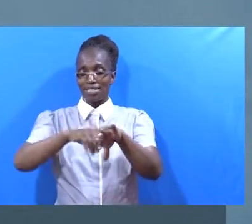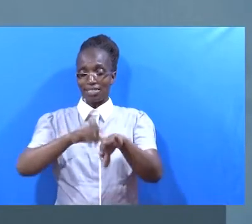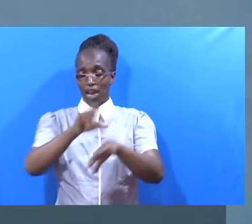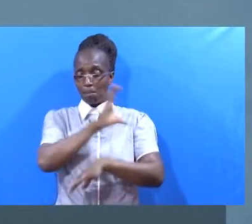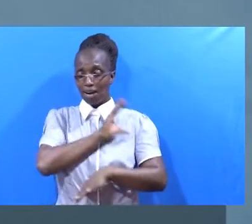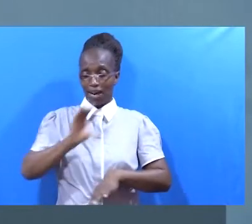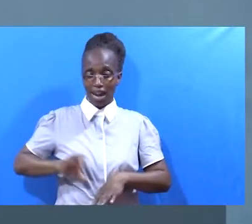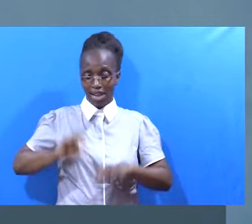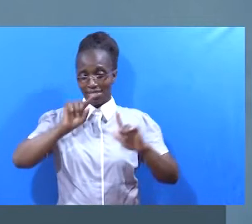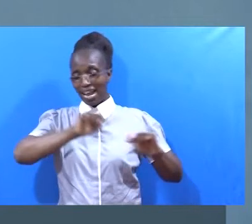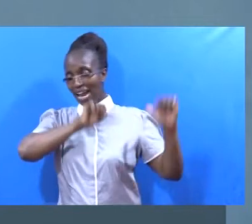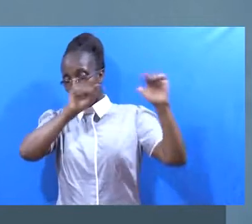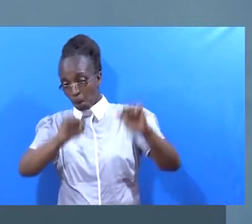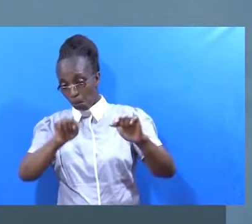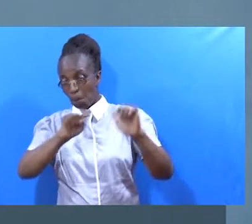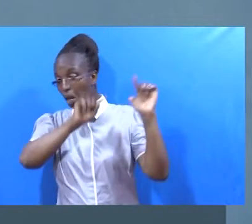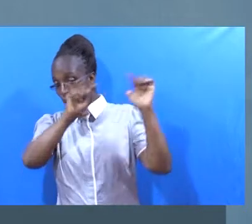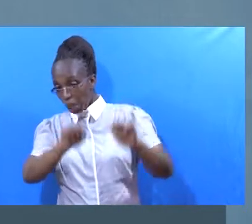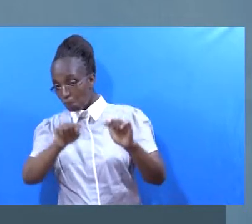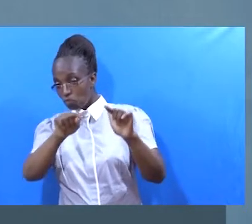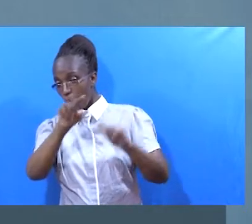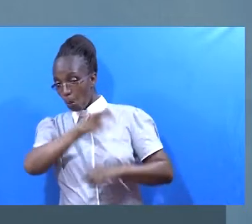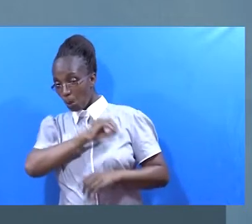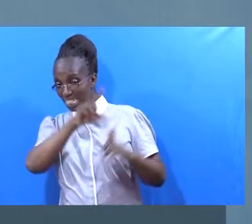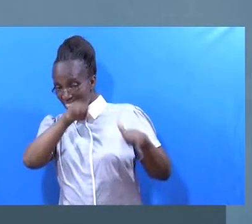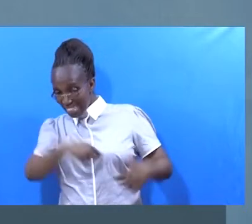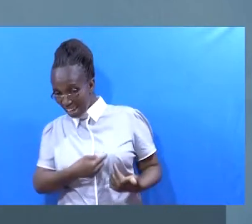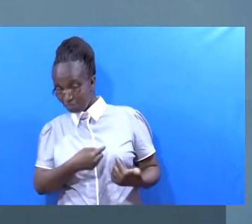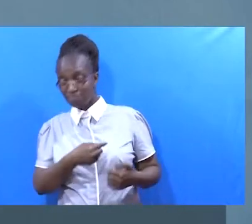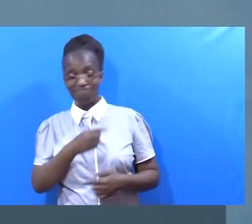Kristo halipo kuja Hakuja kwa ajili yake mwenyewe